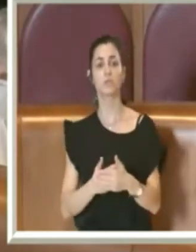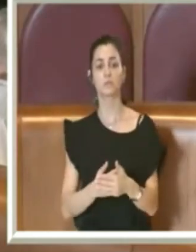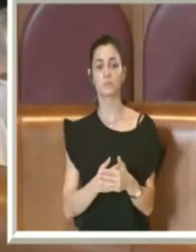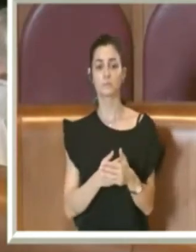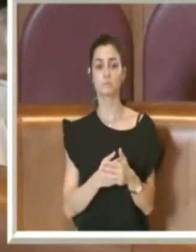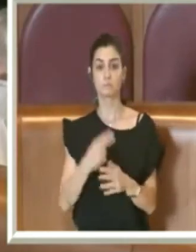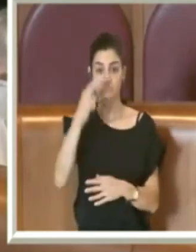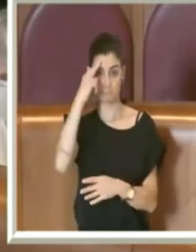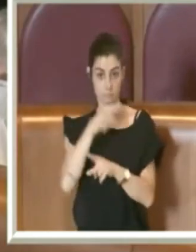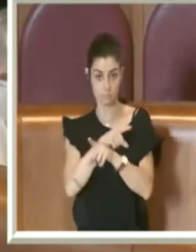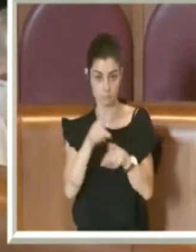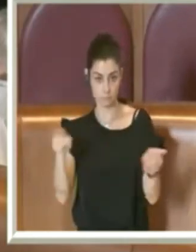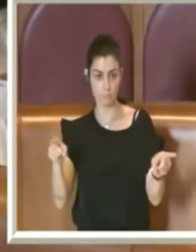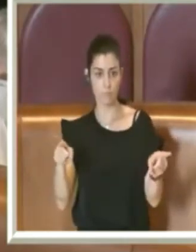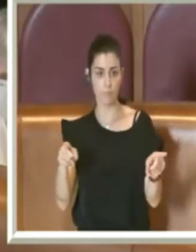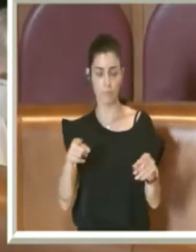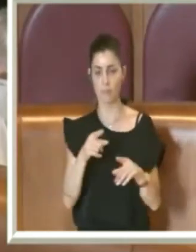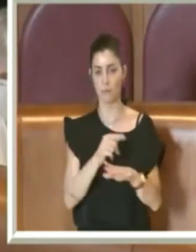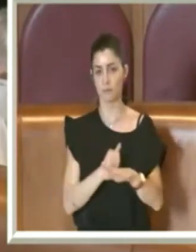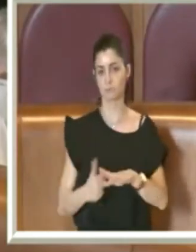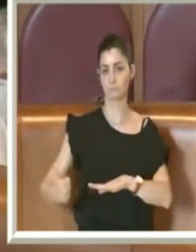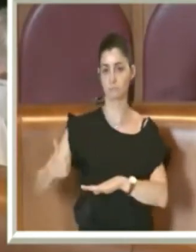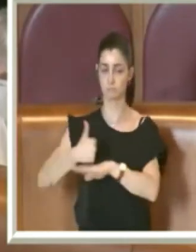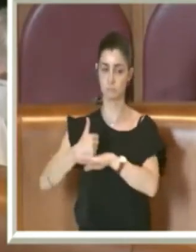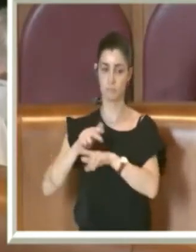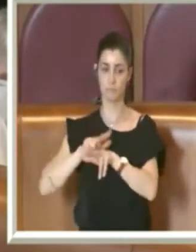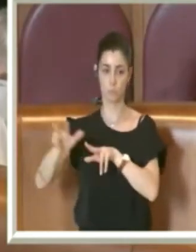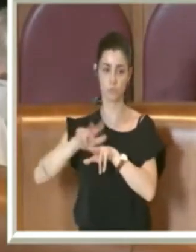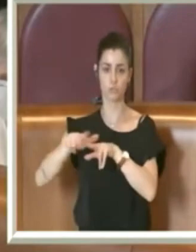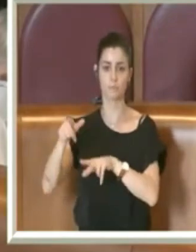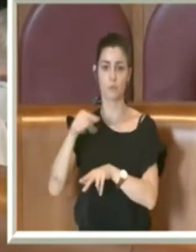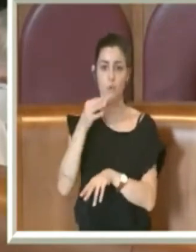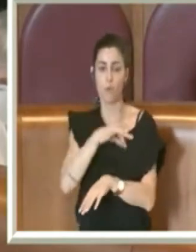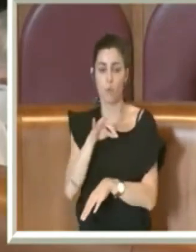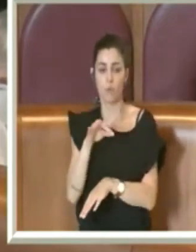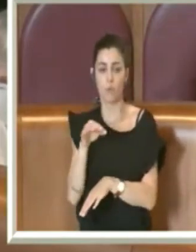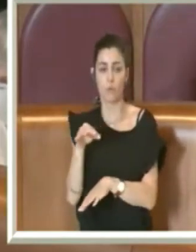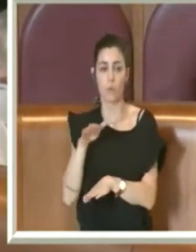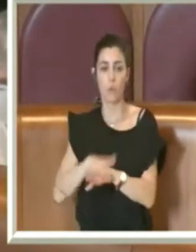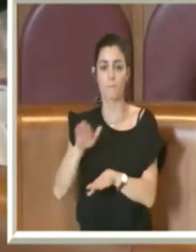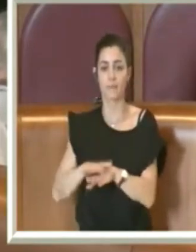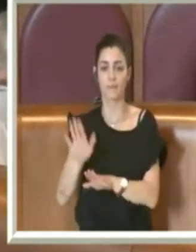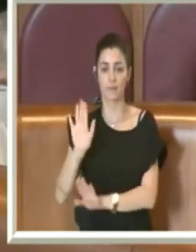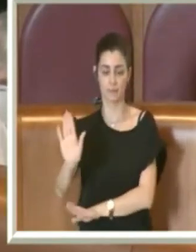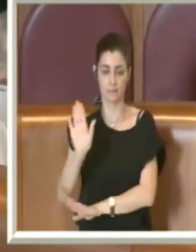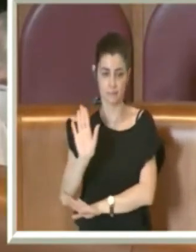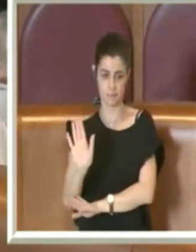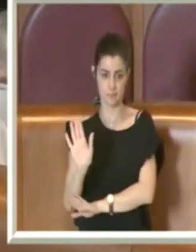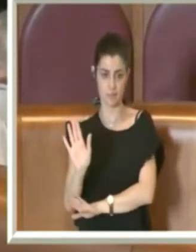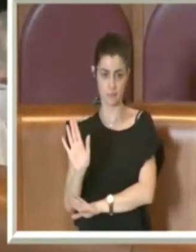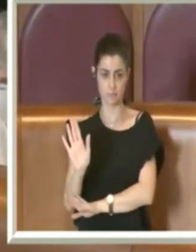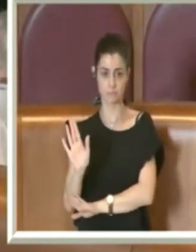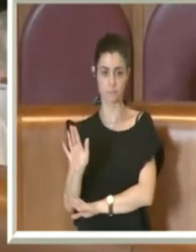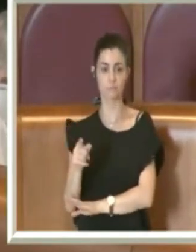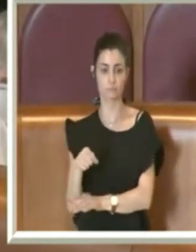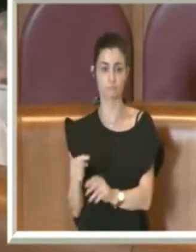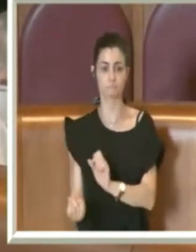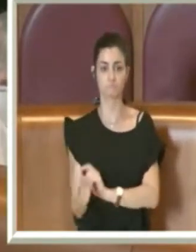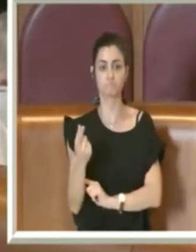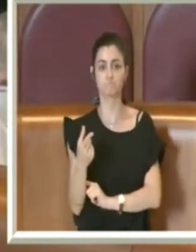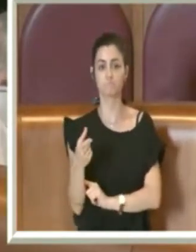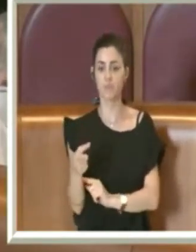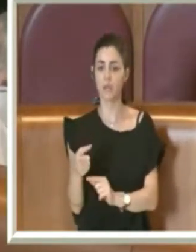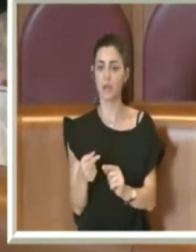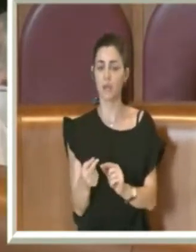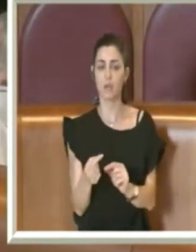che ricordo sono in capo ai municipi come competenza. Quindi è emerso questo dato